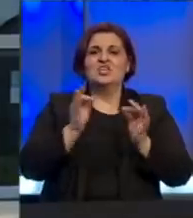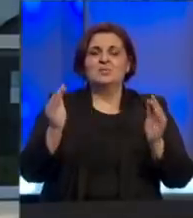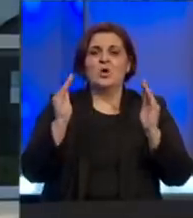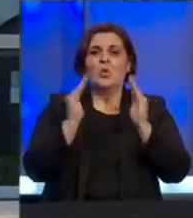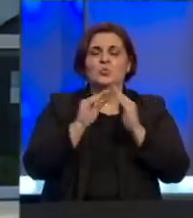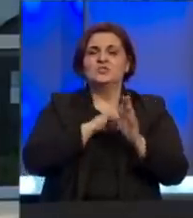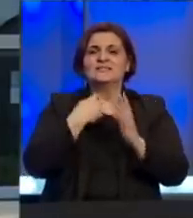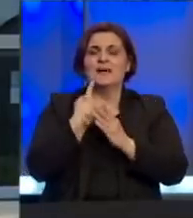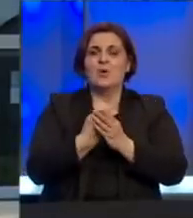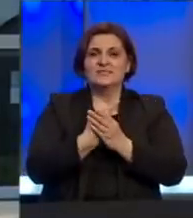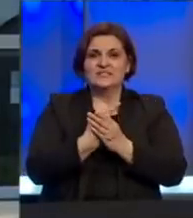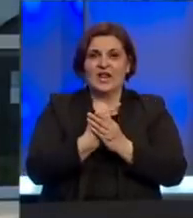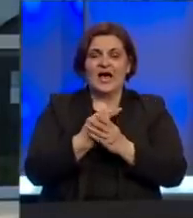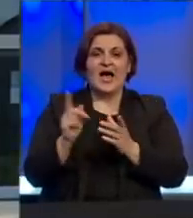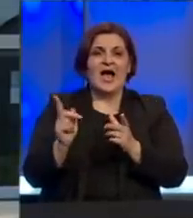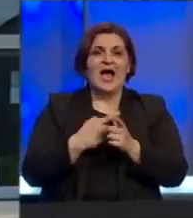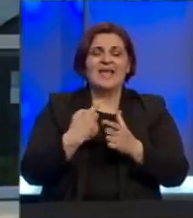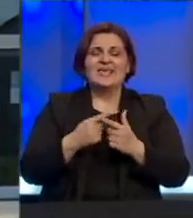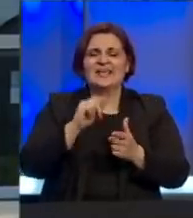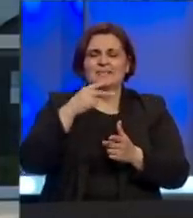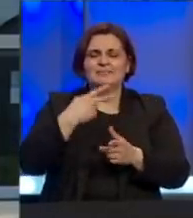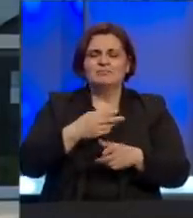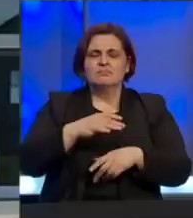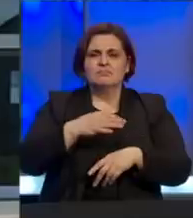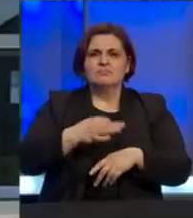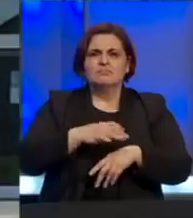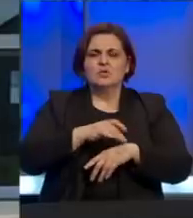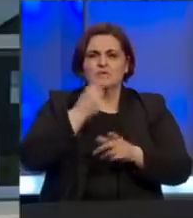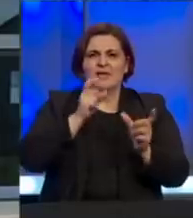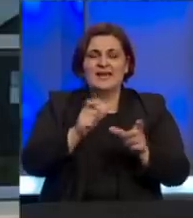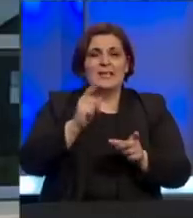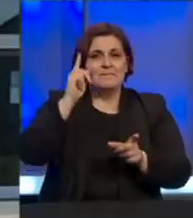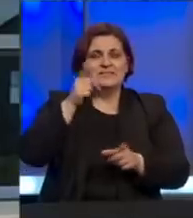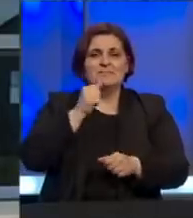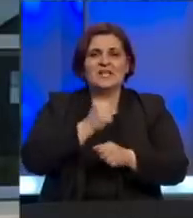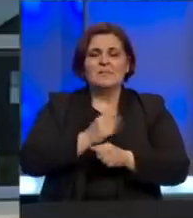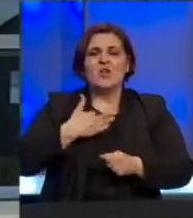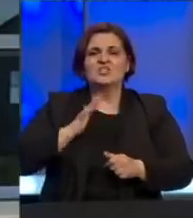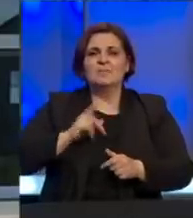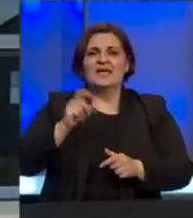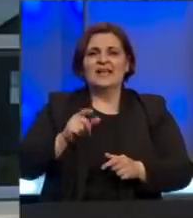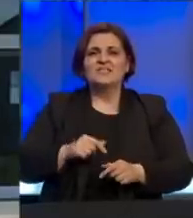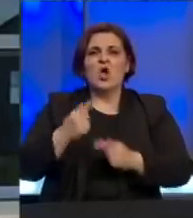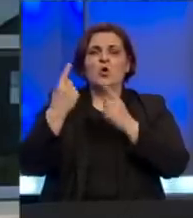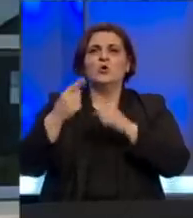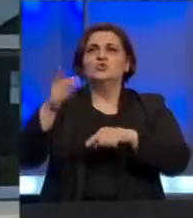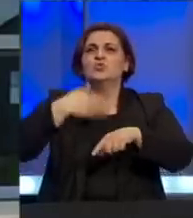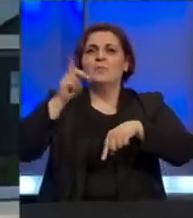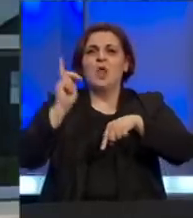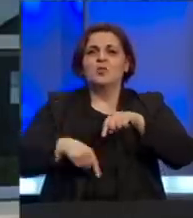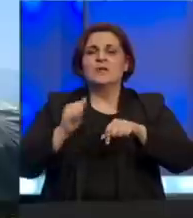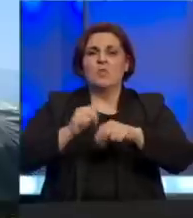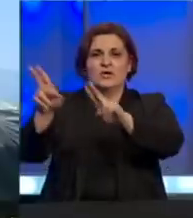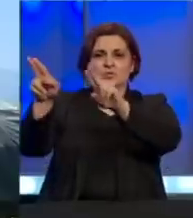kućnoj samoizolaciji ili zrastanom nazoru. Uglavnom, mislim da se radi o našim građanima koji su ostali bez posla i moraju se